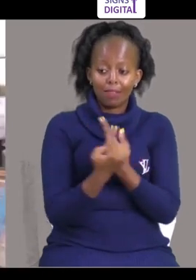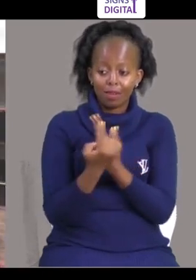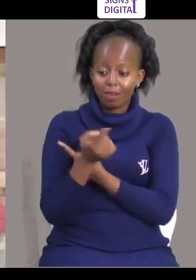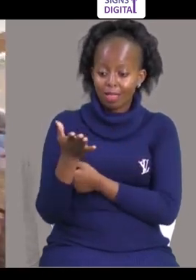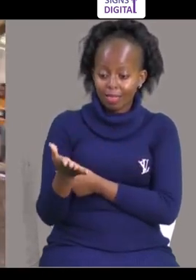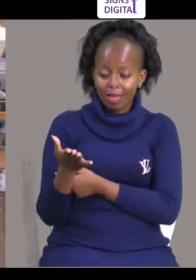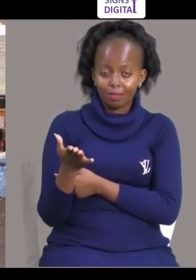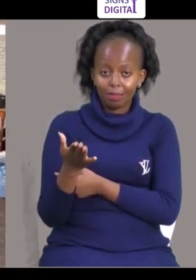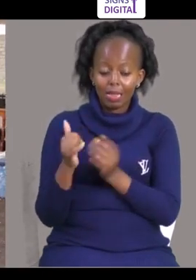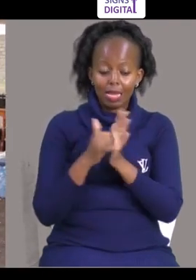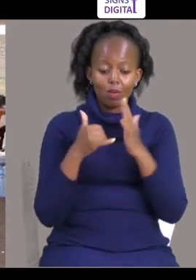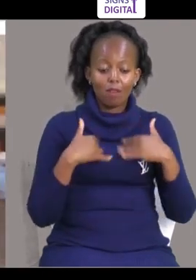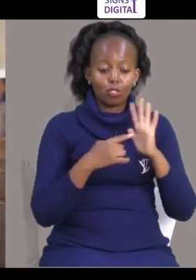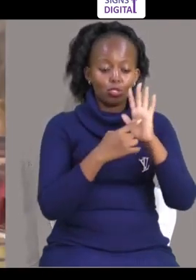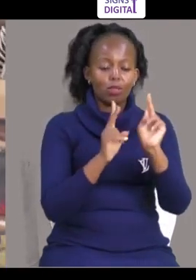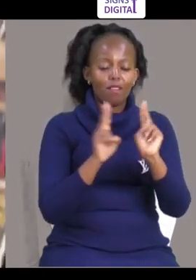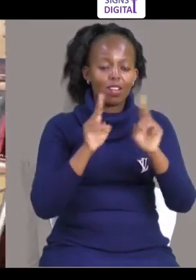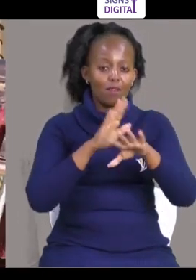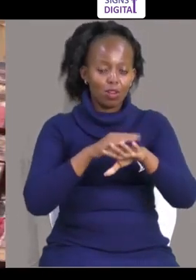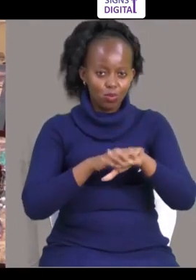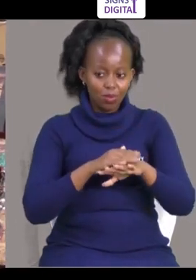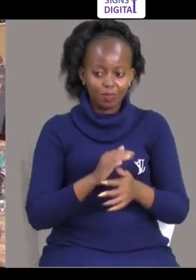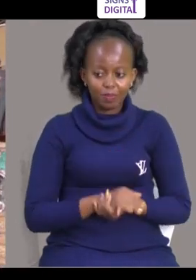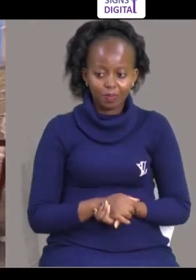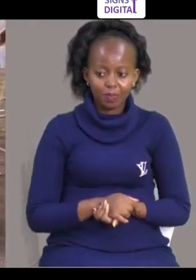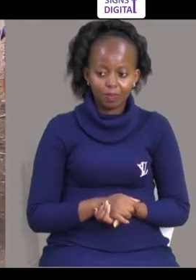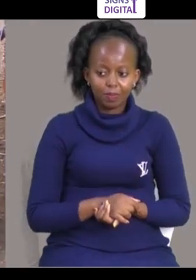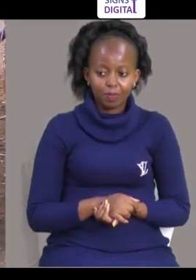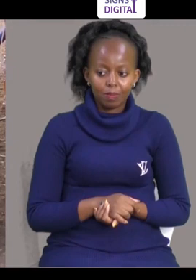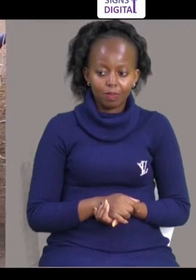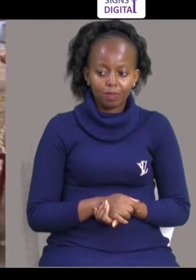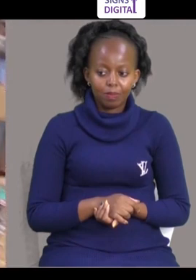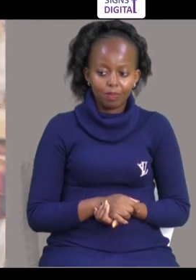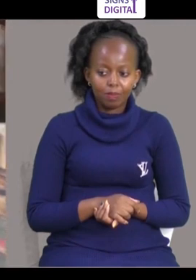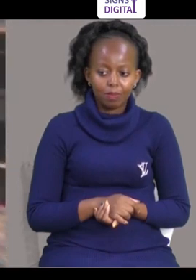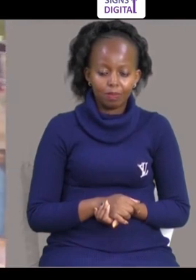Mikola kitu mingi Toka uti Toka uti Niku wako Nimeeka kwa deep plain And they are very good